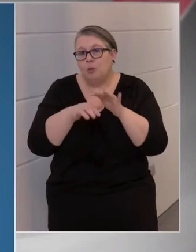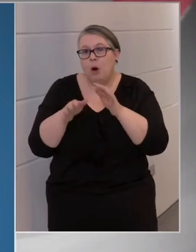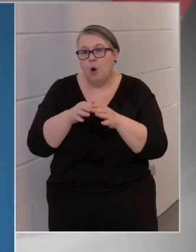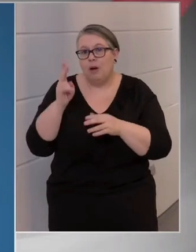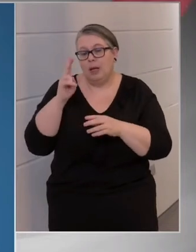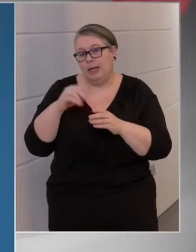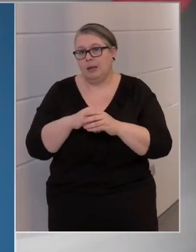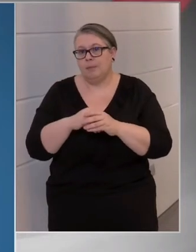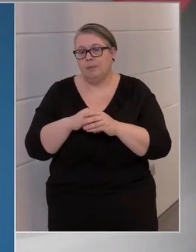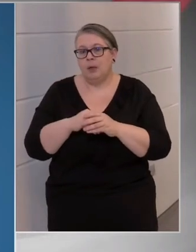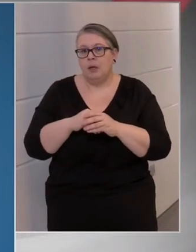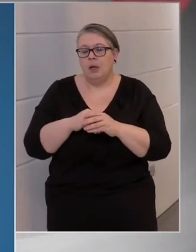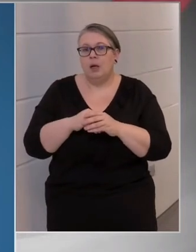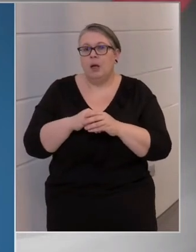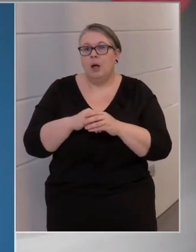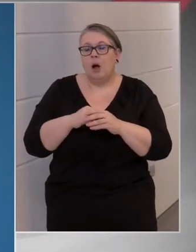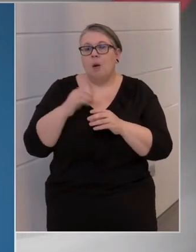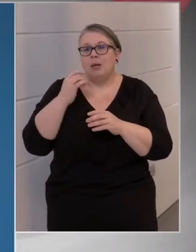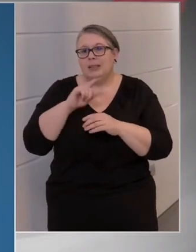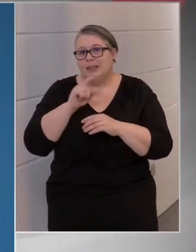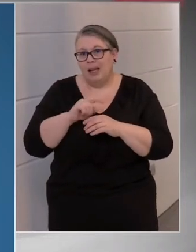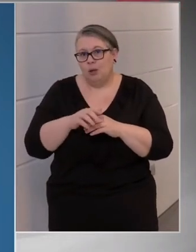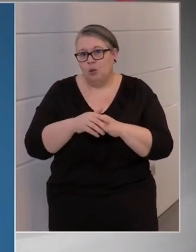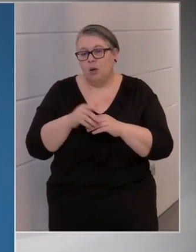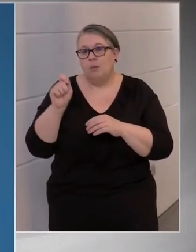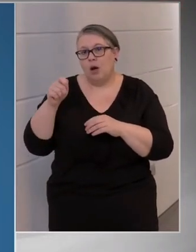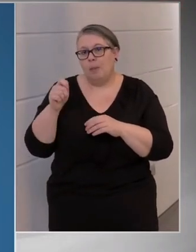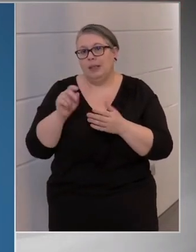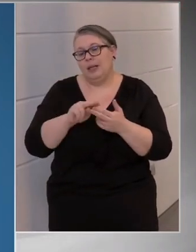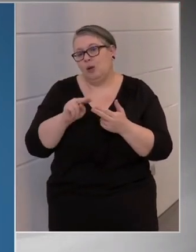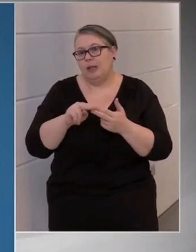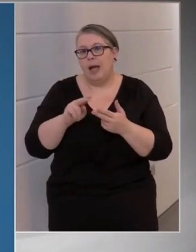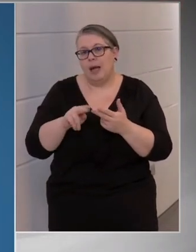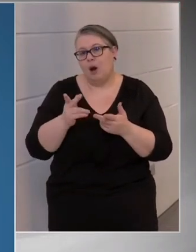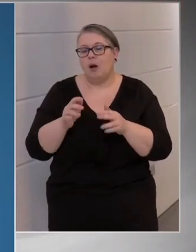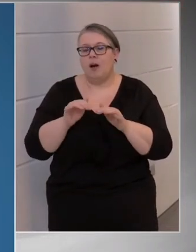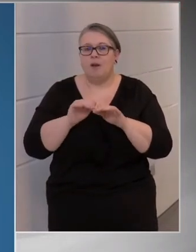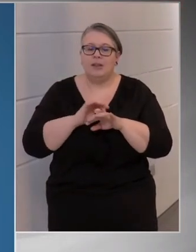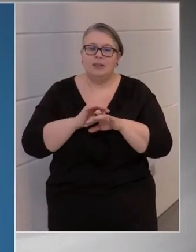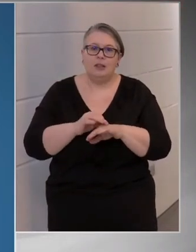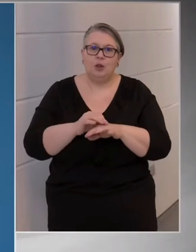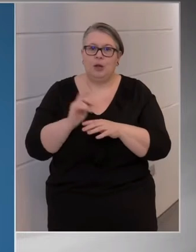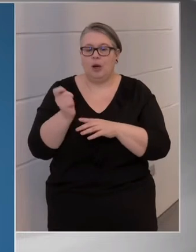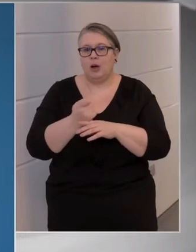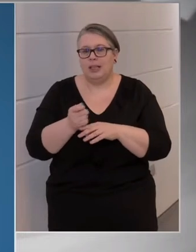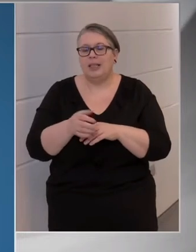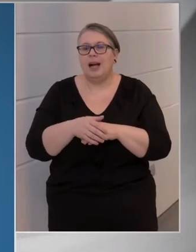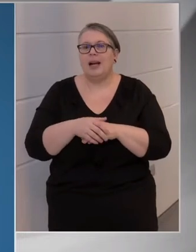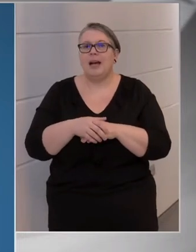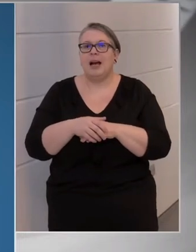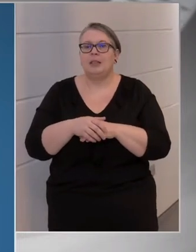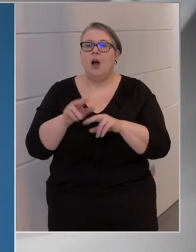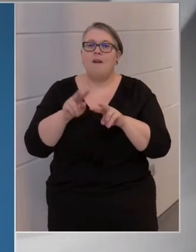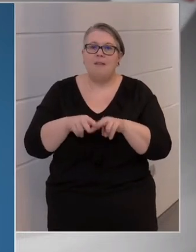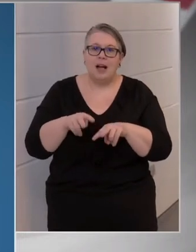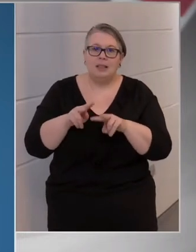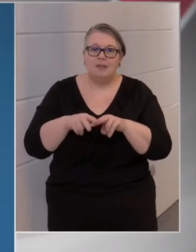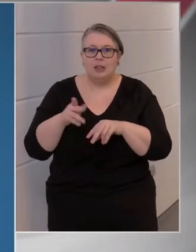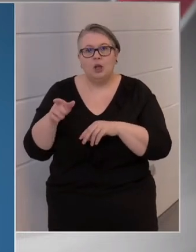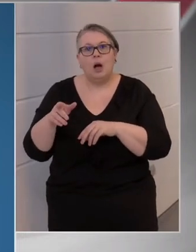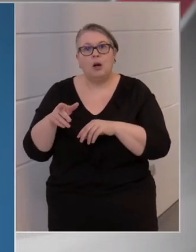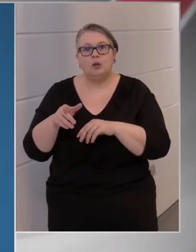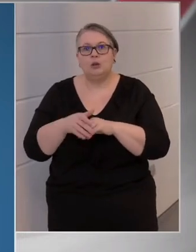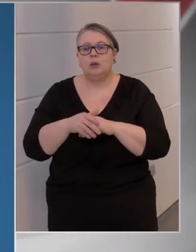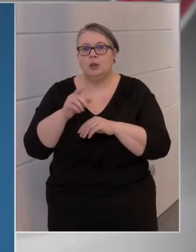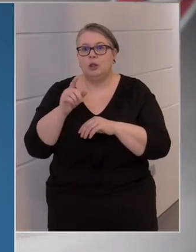Itt a kérdező a Bildside-tunk parlamenti irodájának egy befolyásos vezetőjének a kritikáját, a Velt és a Veltem Zonták